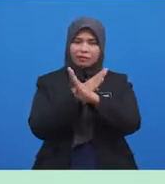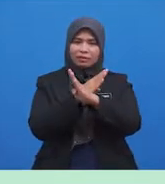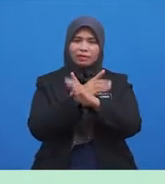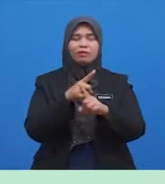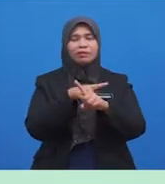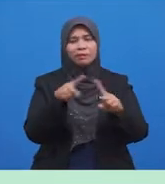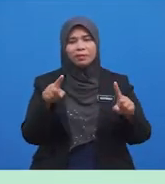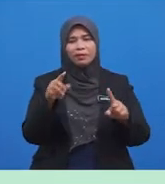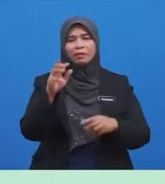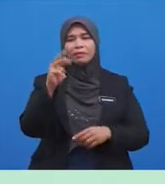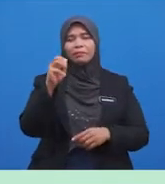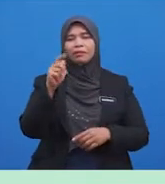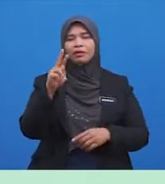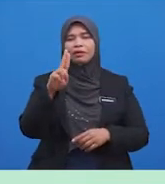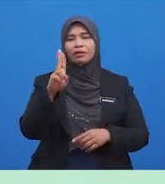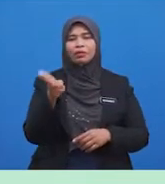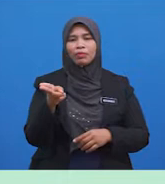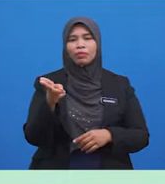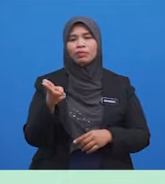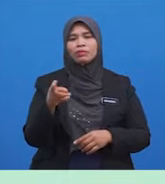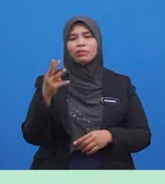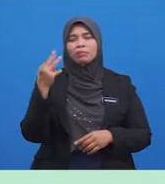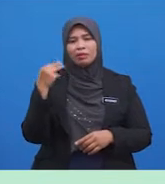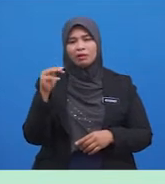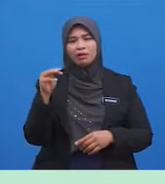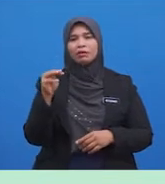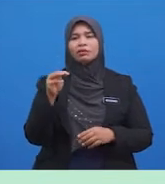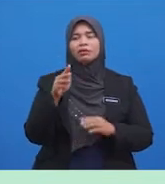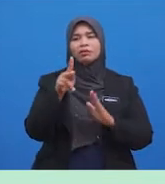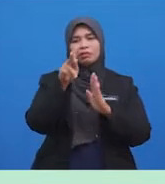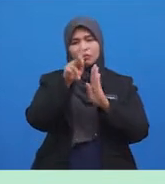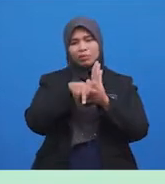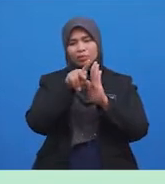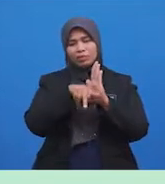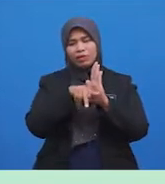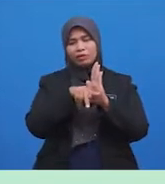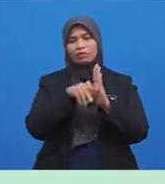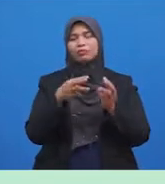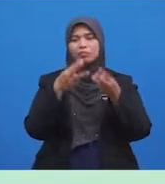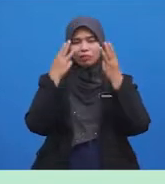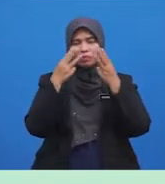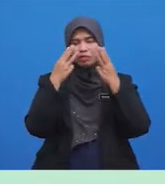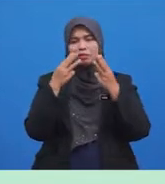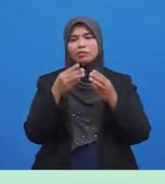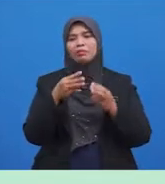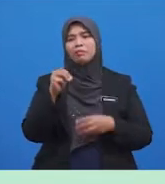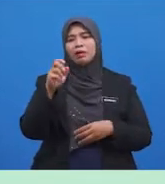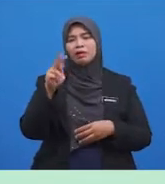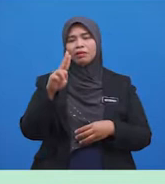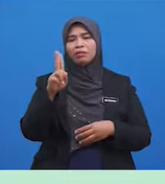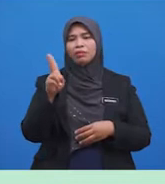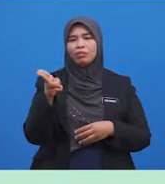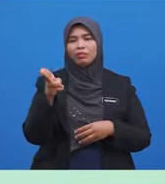Tapi Makro Apabila Wuduk itu Menjadi Makro